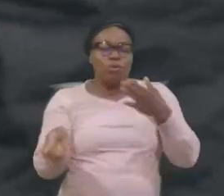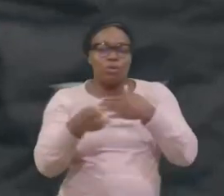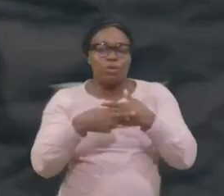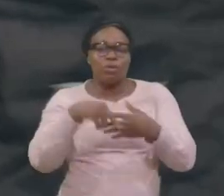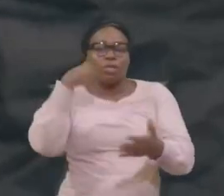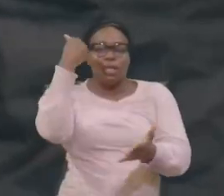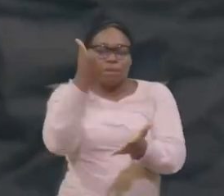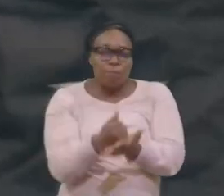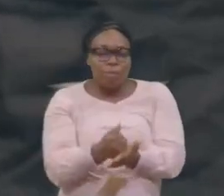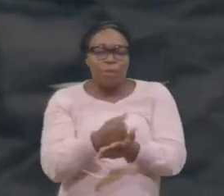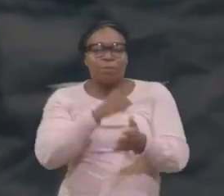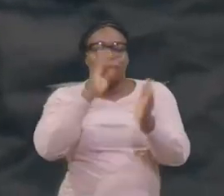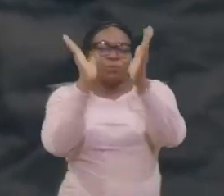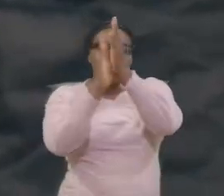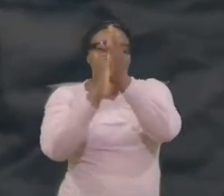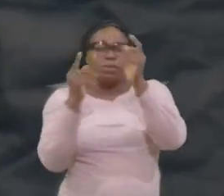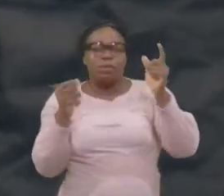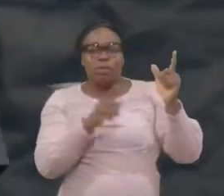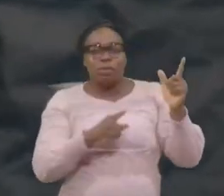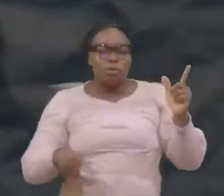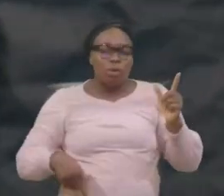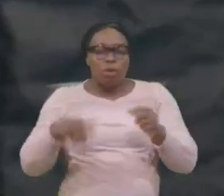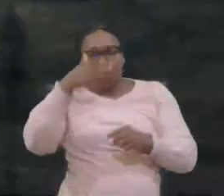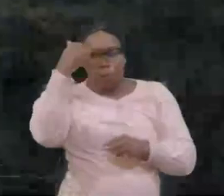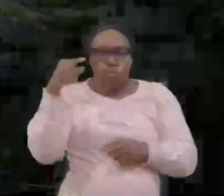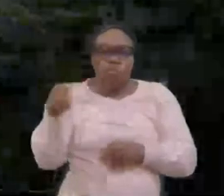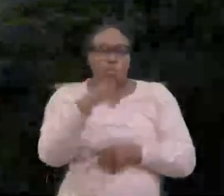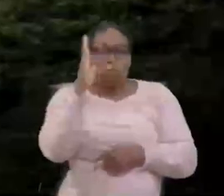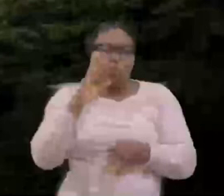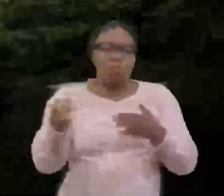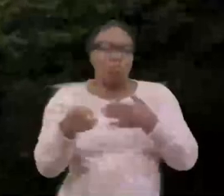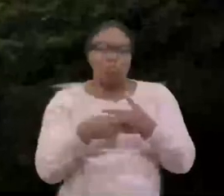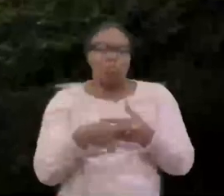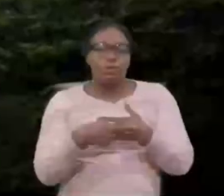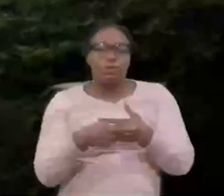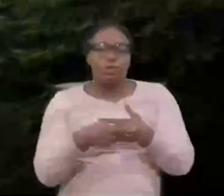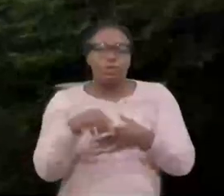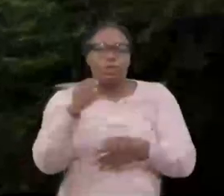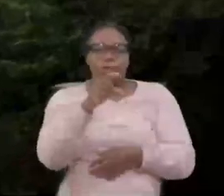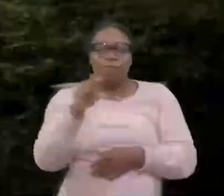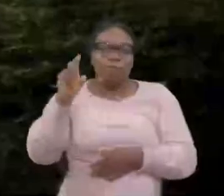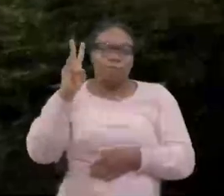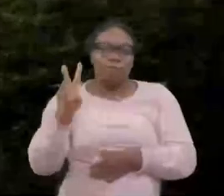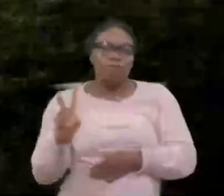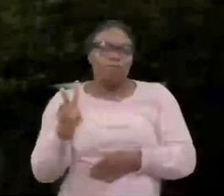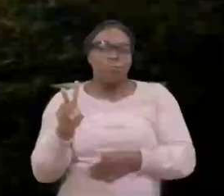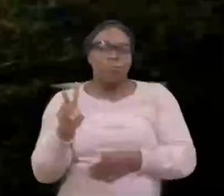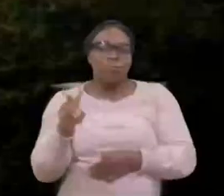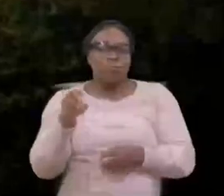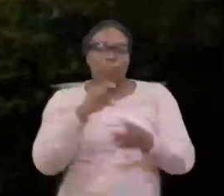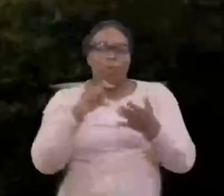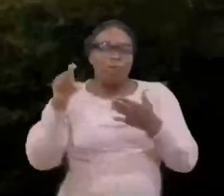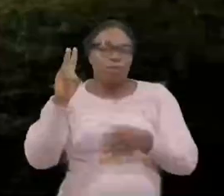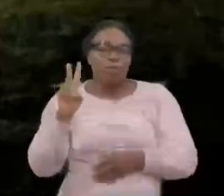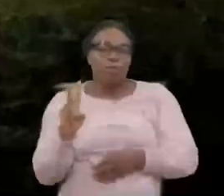Et il dit, Car tu es tombé, Par ton iniquité. Verset 2, Verset 2 dit,